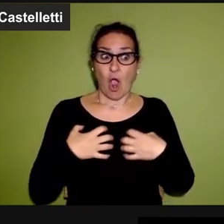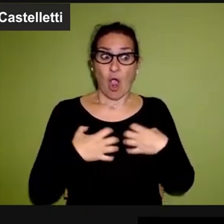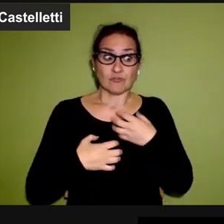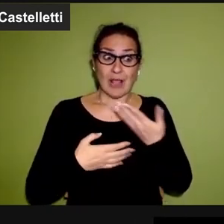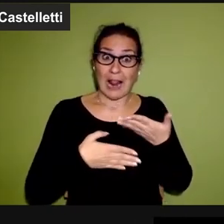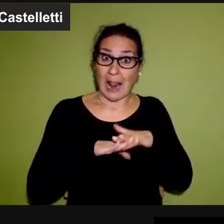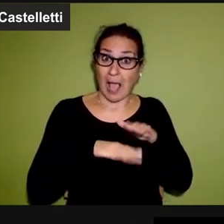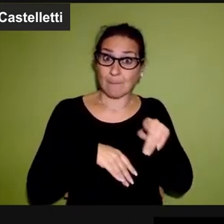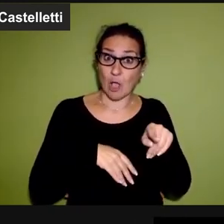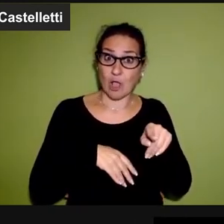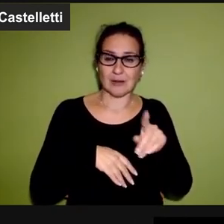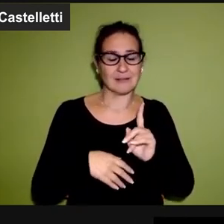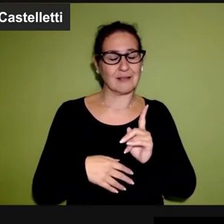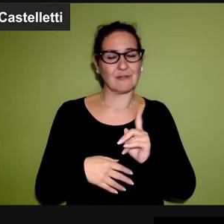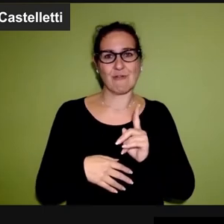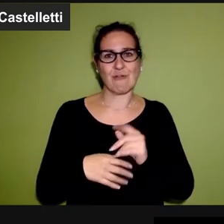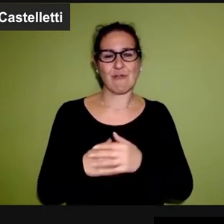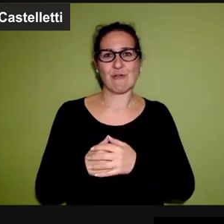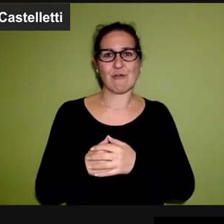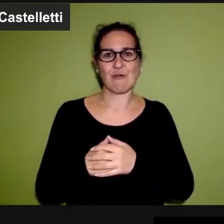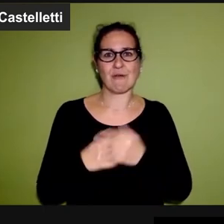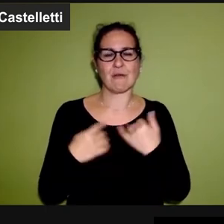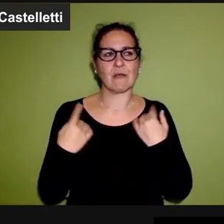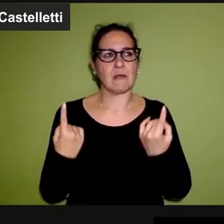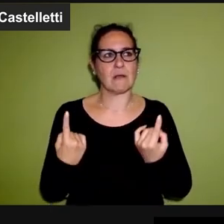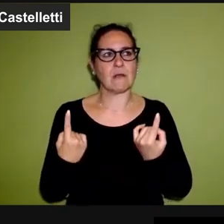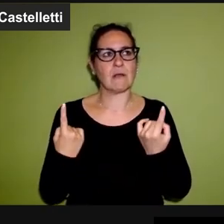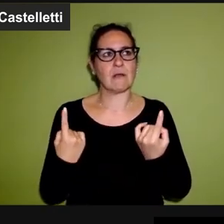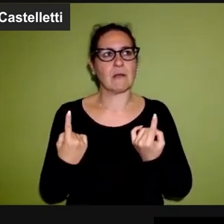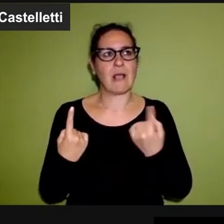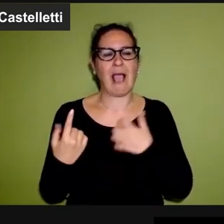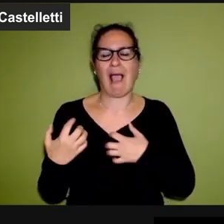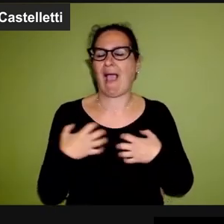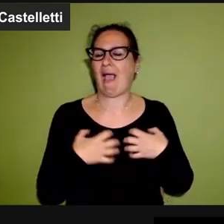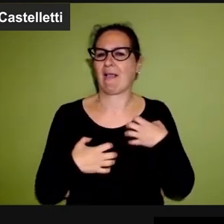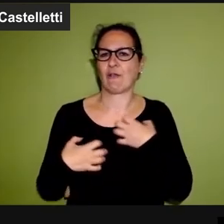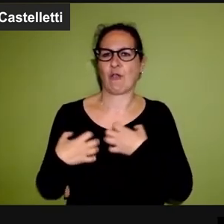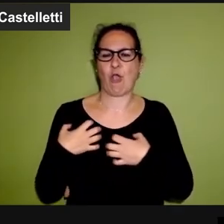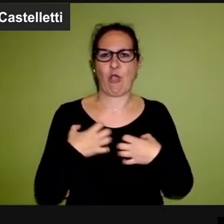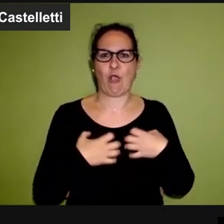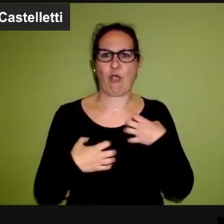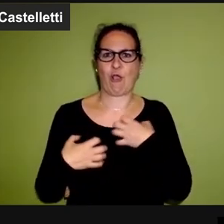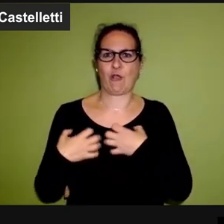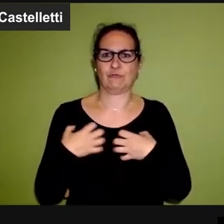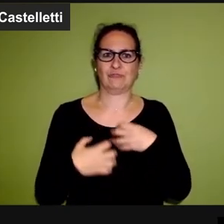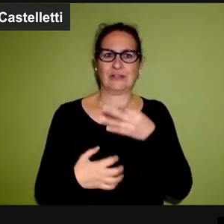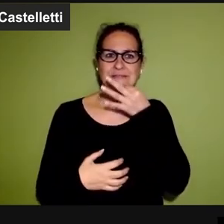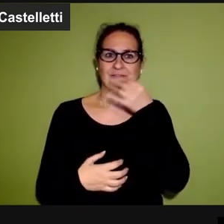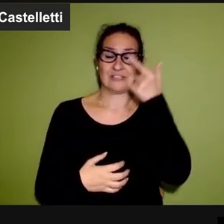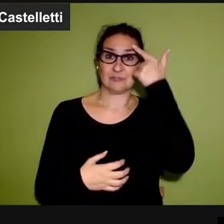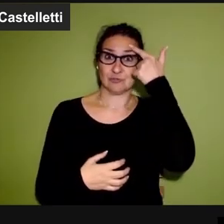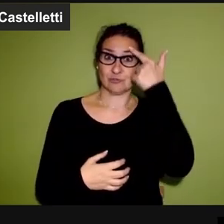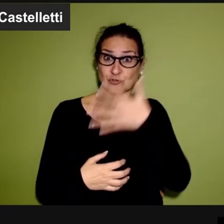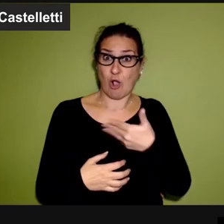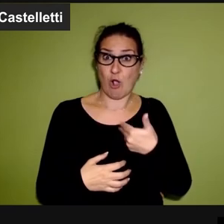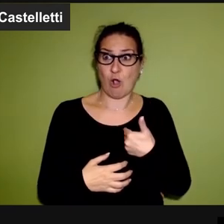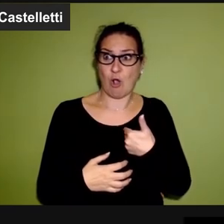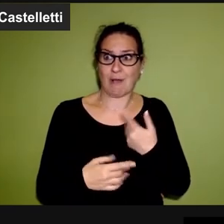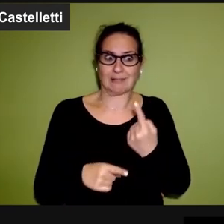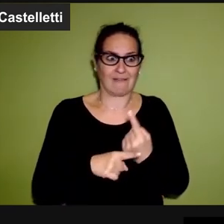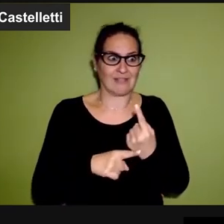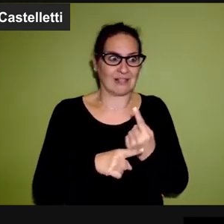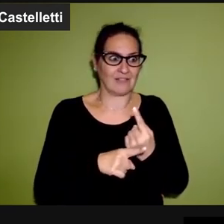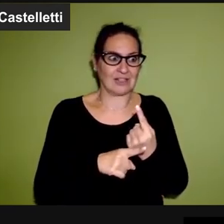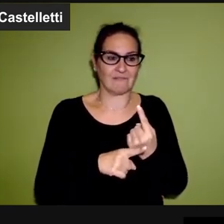non è per la morte, l'angoscia è per l'attesa della morte, il sapere, cioè l